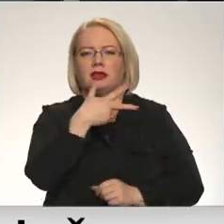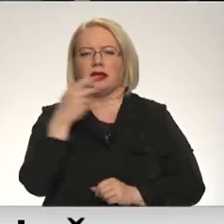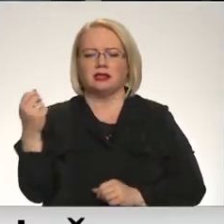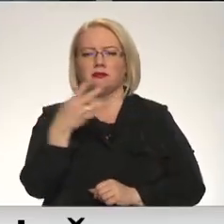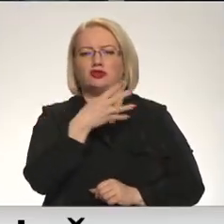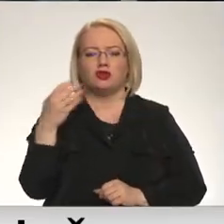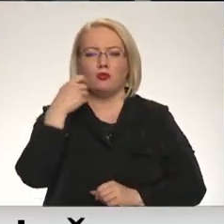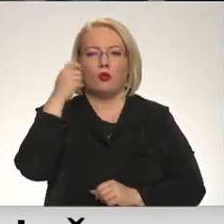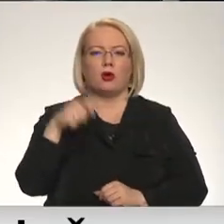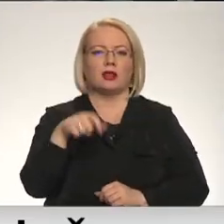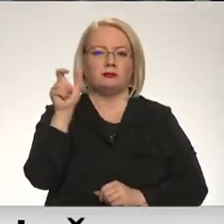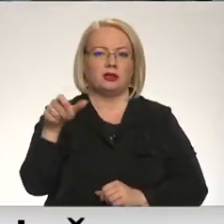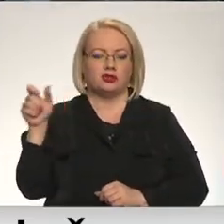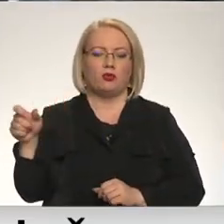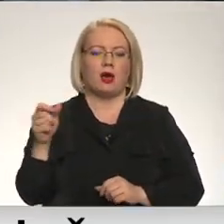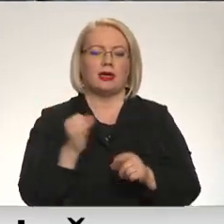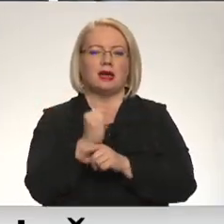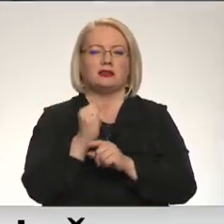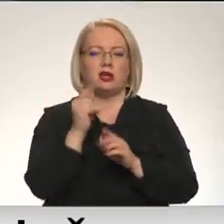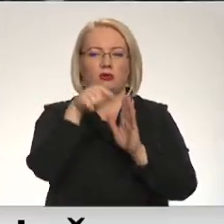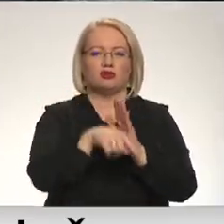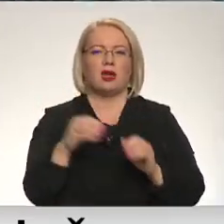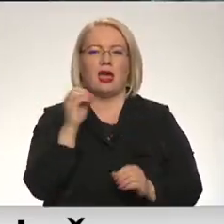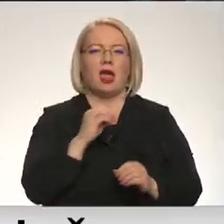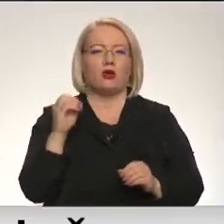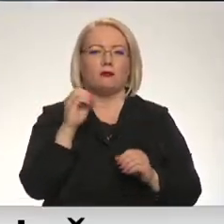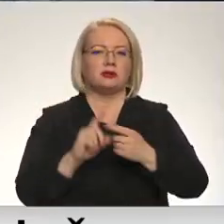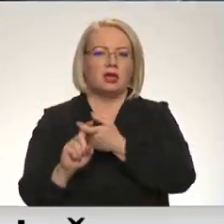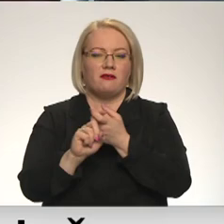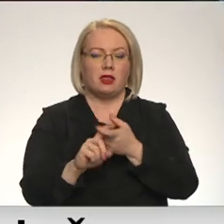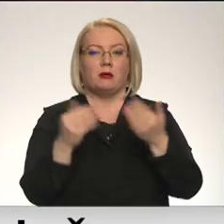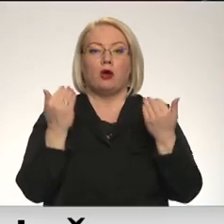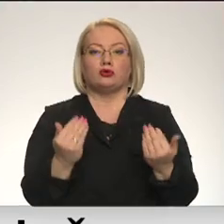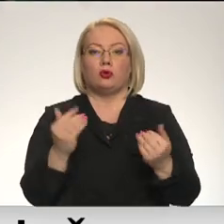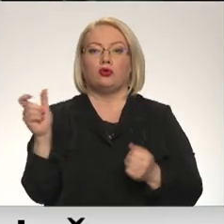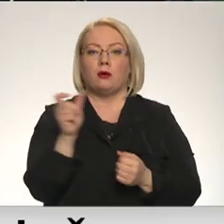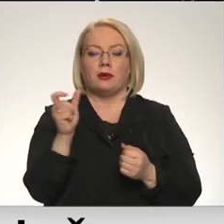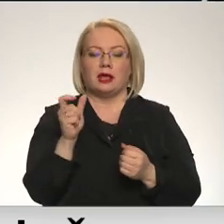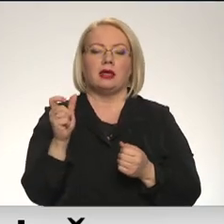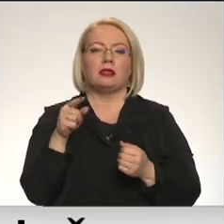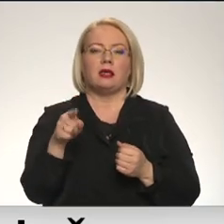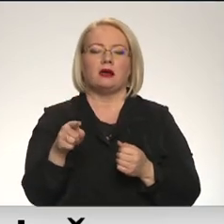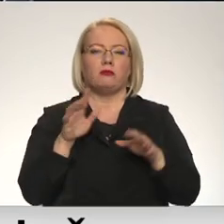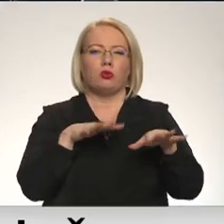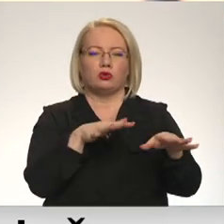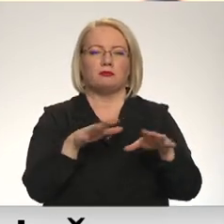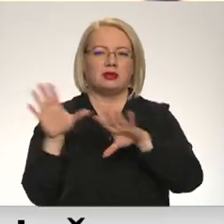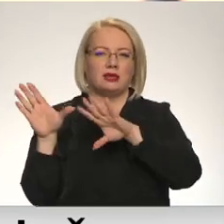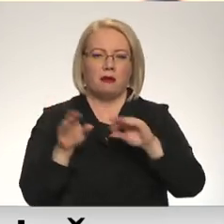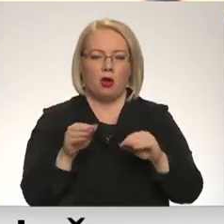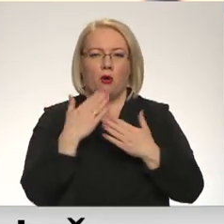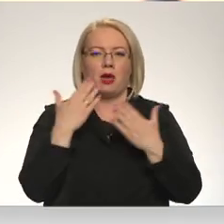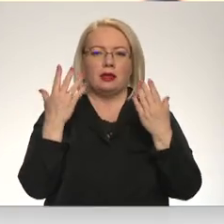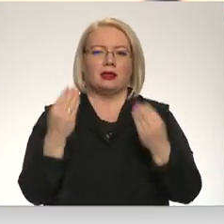Ukrajinas pilsoņiem iedzēļošanai Eiropas savinībā. Uz dotu brīdi tā plusmē ir samazinājušies un pēdējies, pēdējies, pēdējies, tās ir